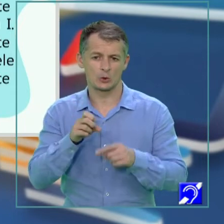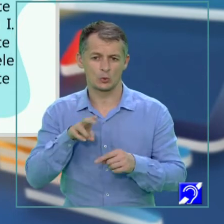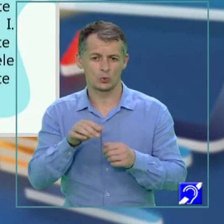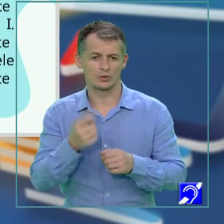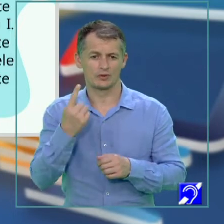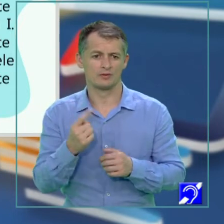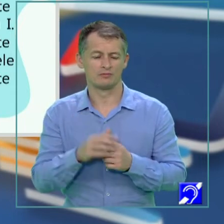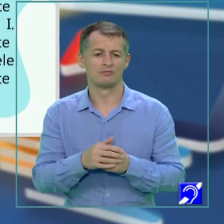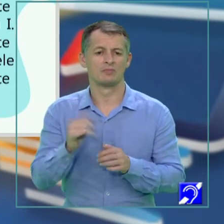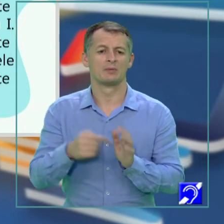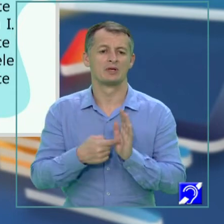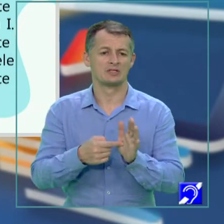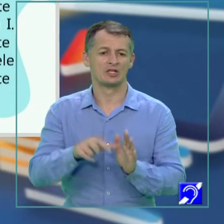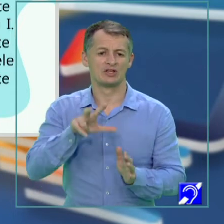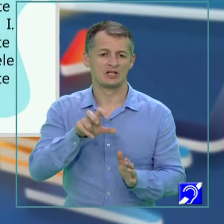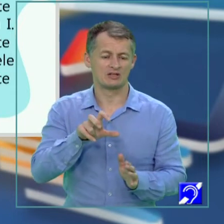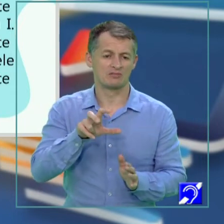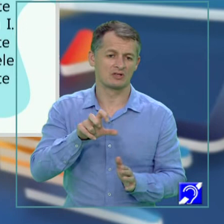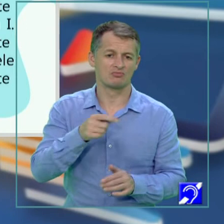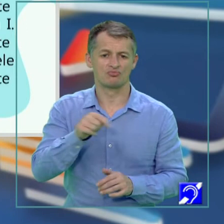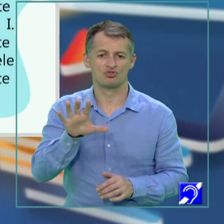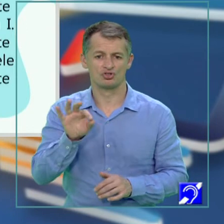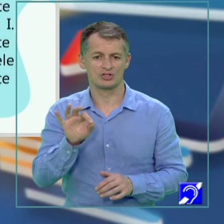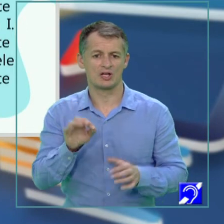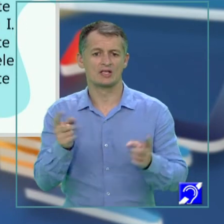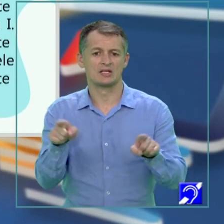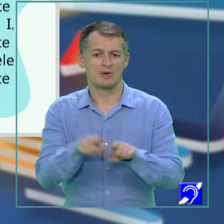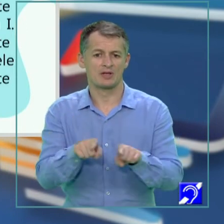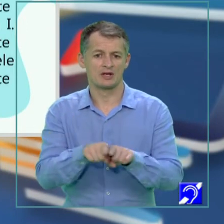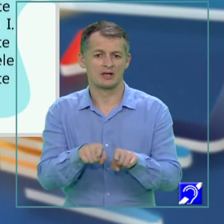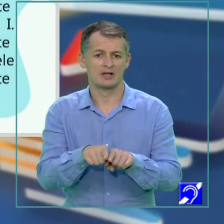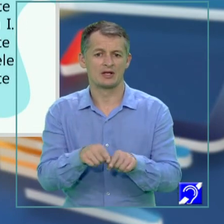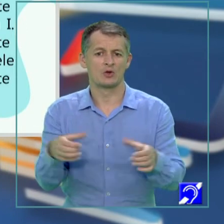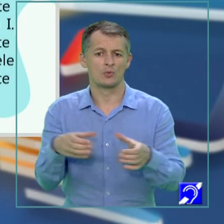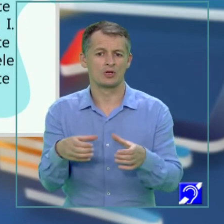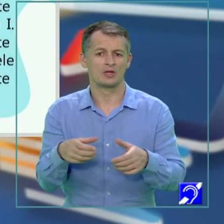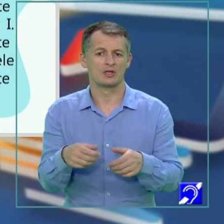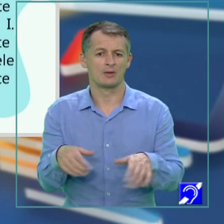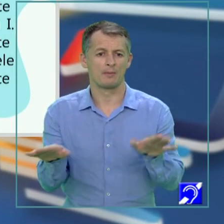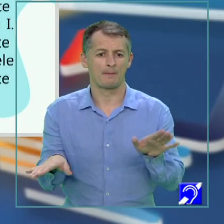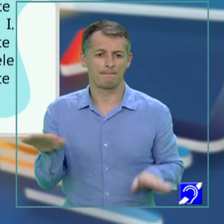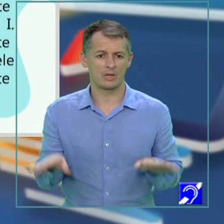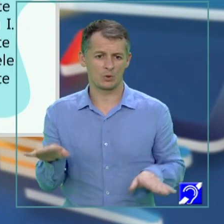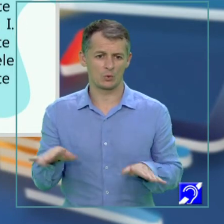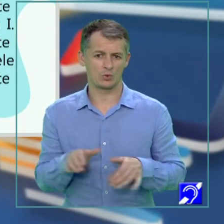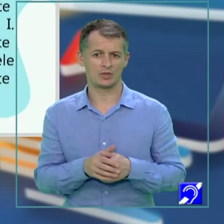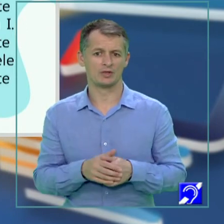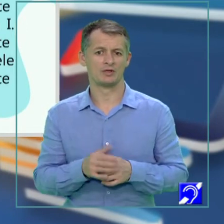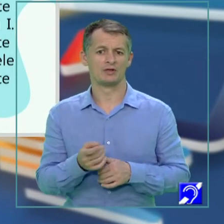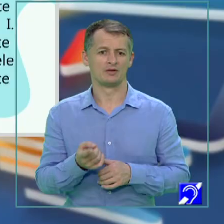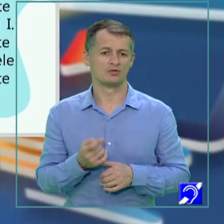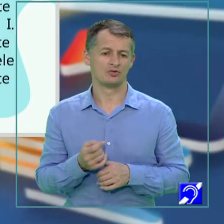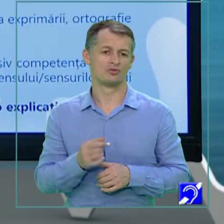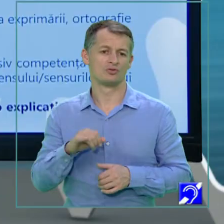comunitățile de pinguini și cele umane, așa cum rezultă din textul dat. Observăm că fiecare răspuns corect primește